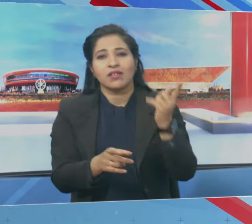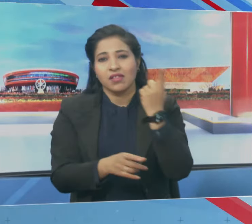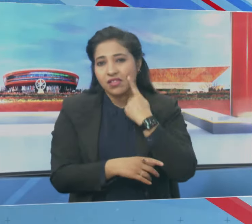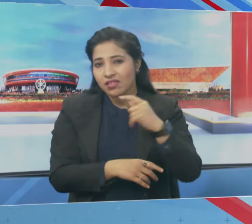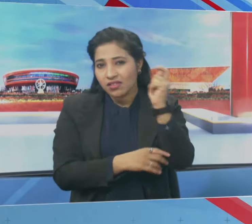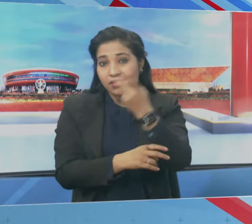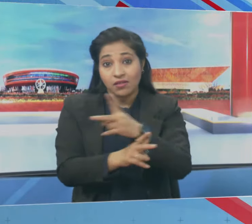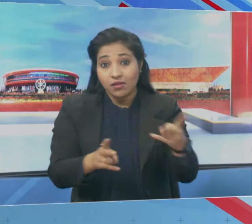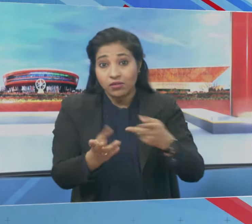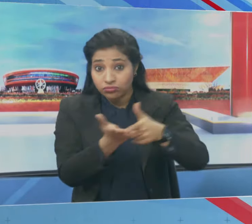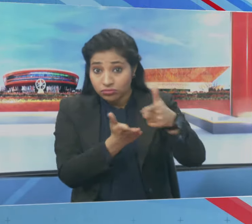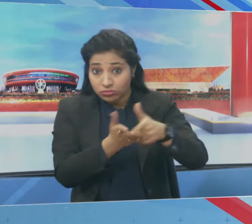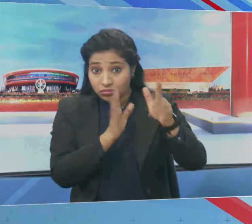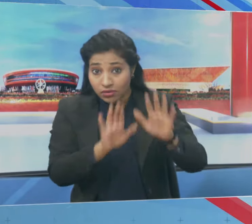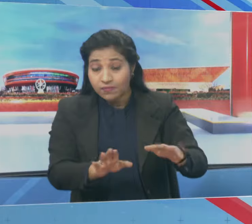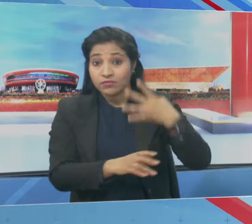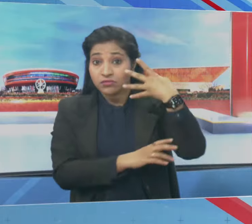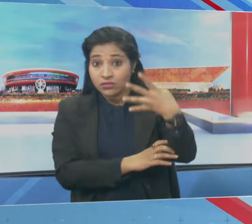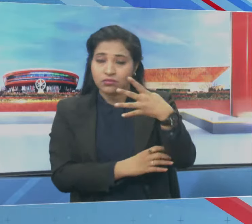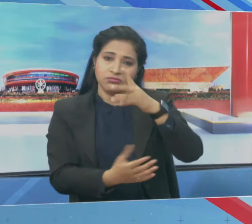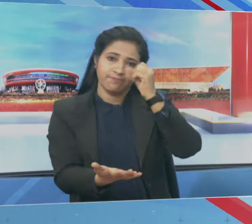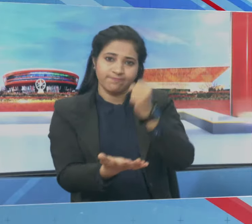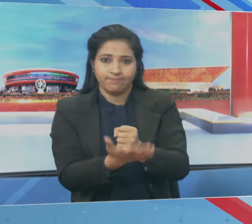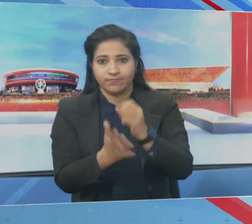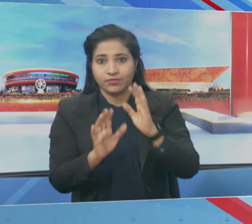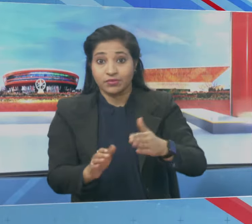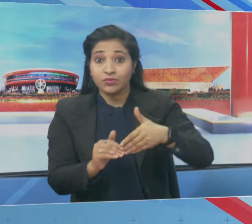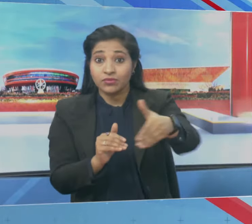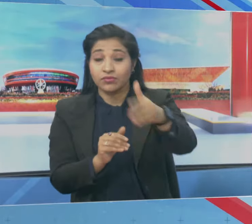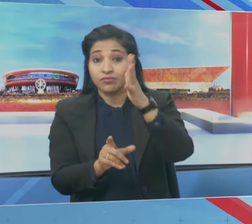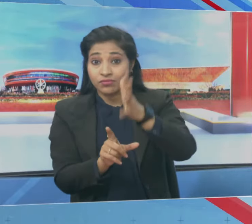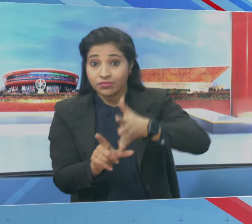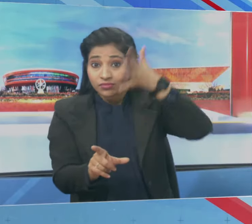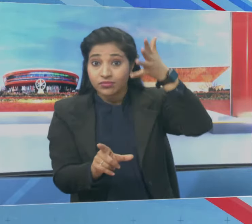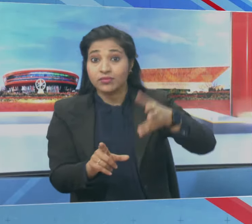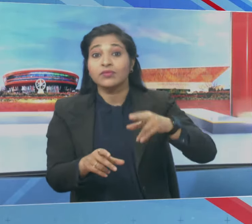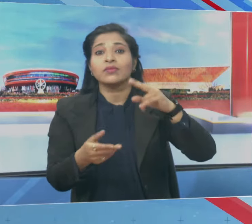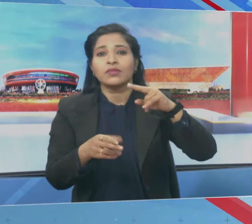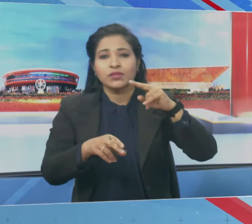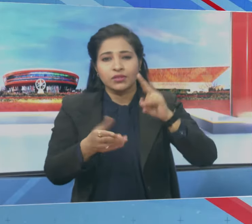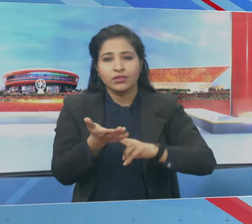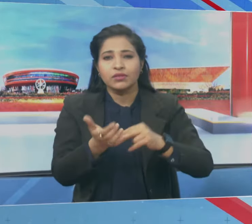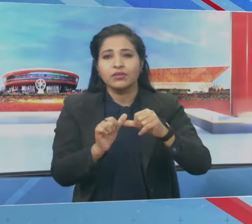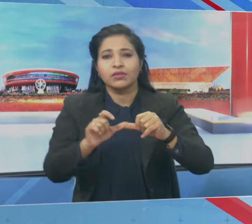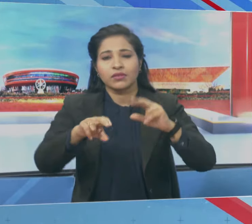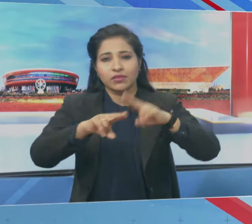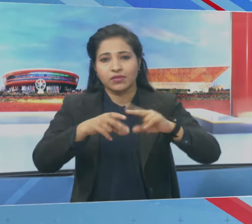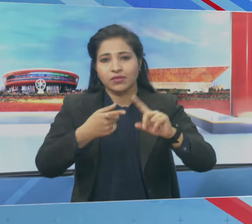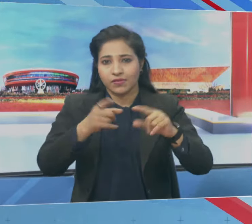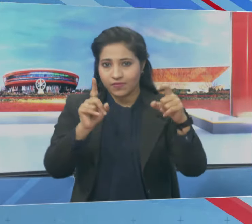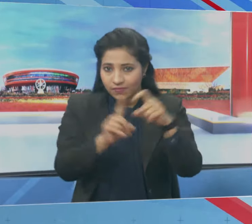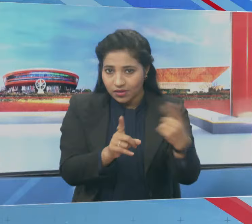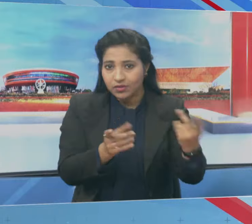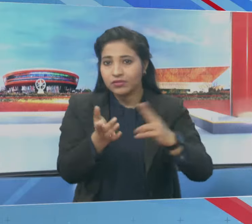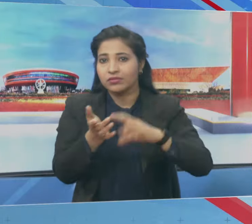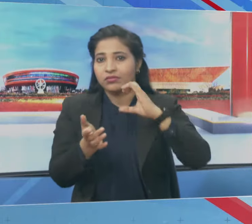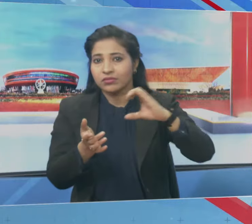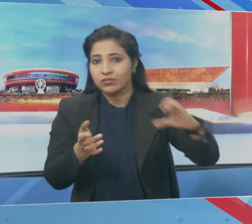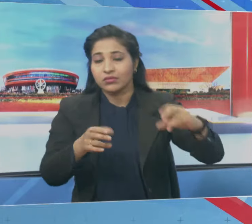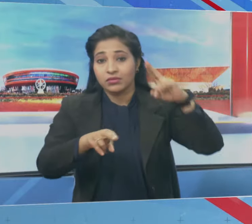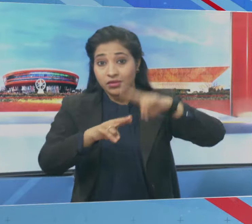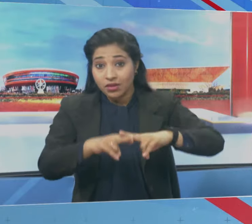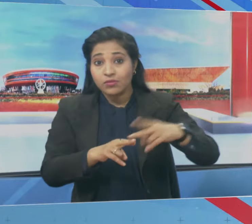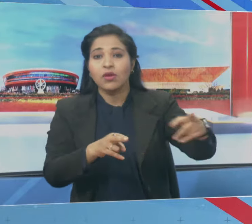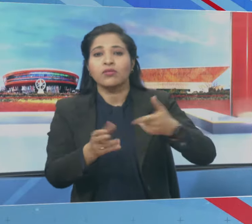सरकार इन चार फसलों पर गारंटी देगी कि अगले पाँच सालों तक नफैड और NCCF के माध्यम से उनकी फसल को